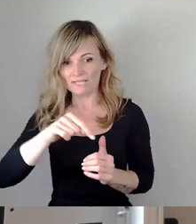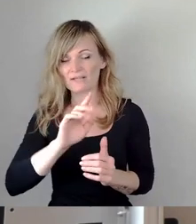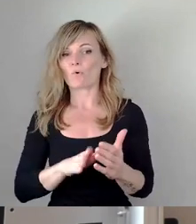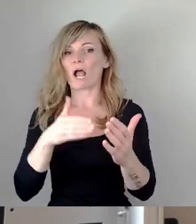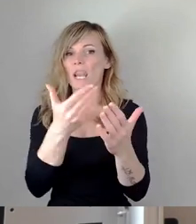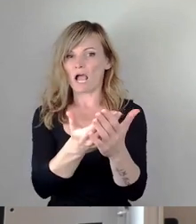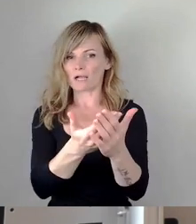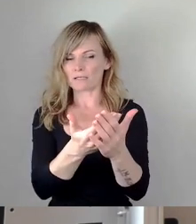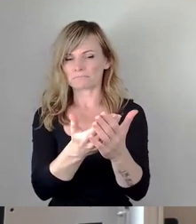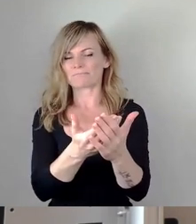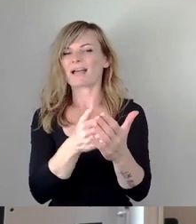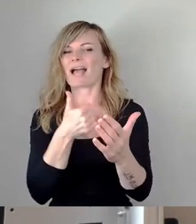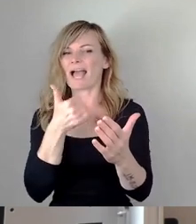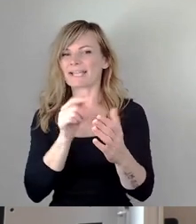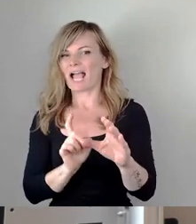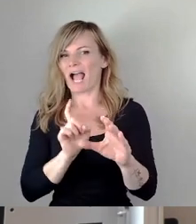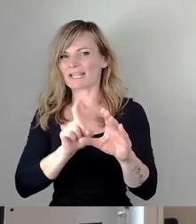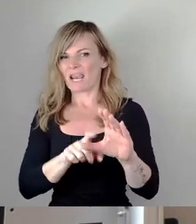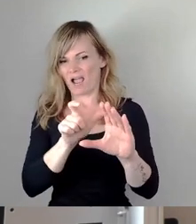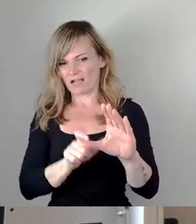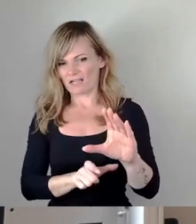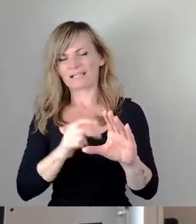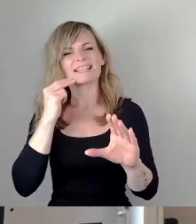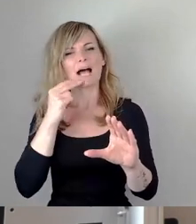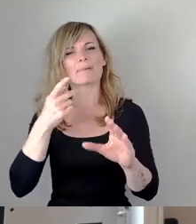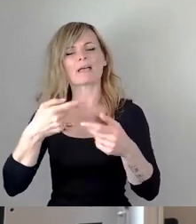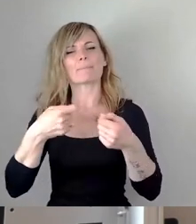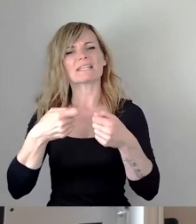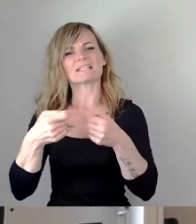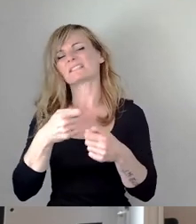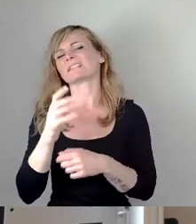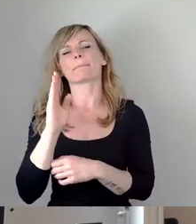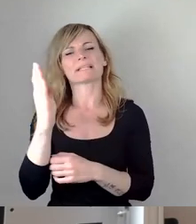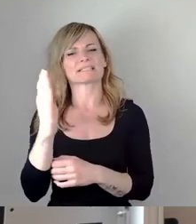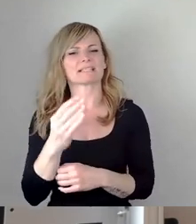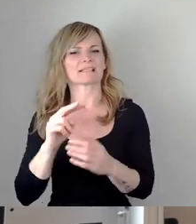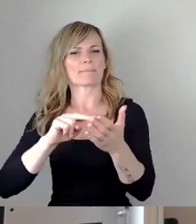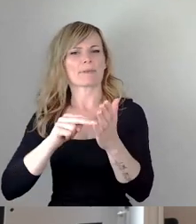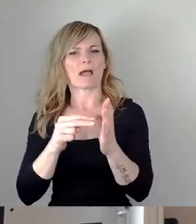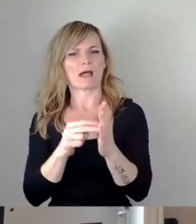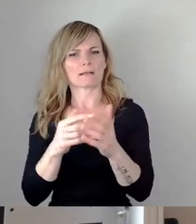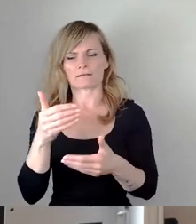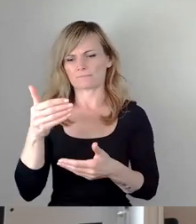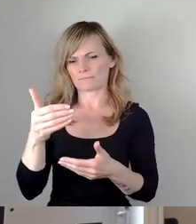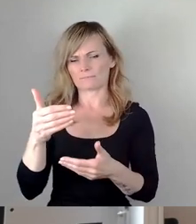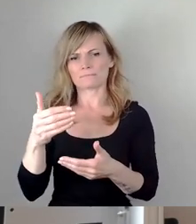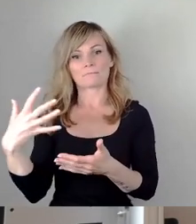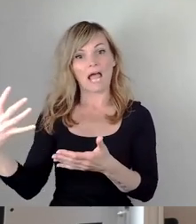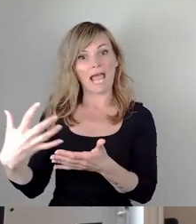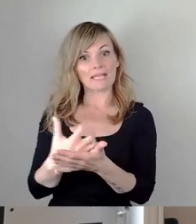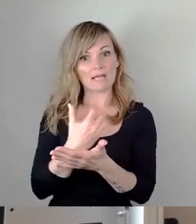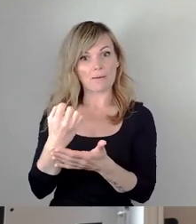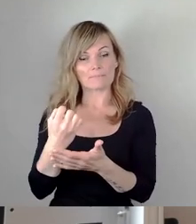vorläufigen Businessplan. Und dieser Businessplan, der ist auf der Einnahmenseite dann sehr konkret für das Jahr